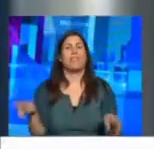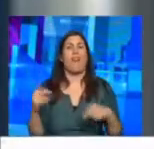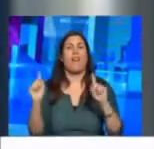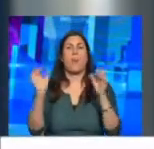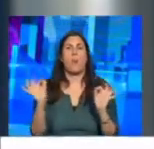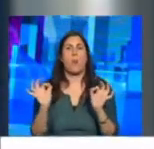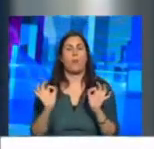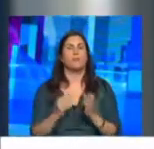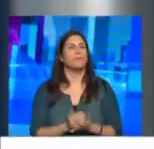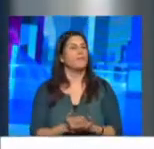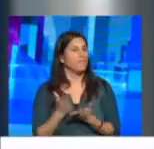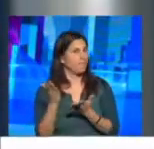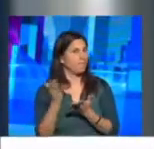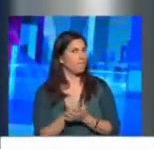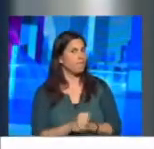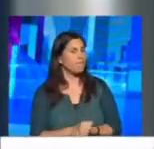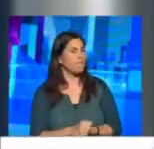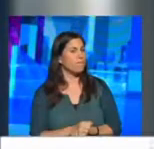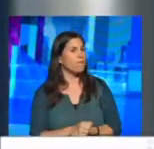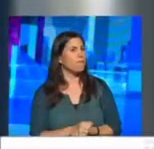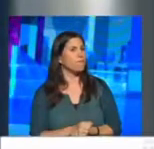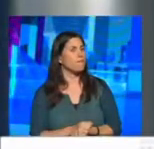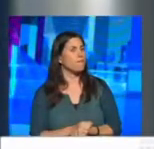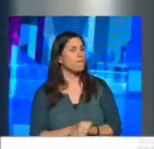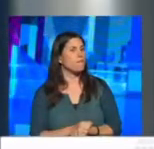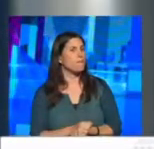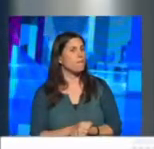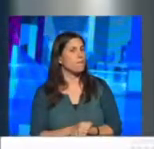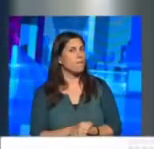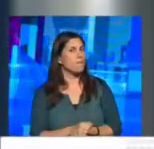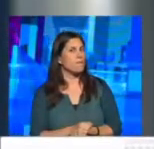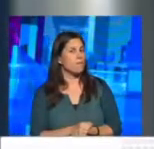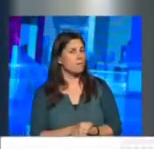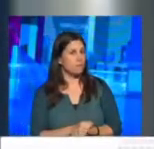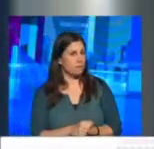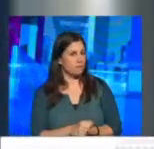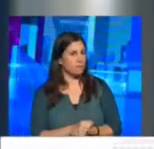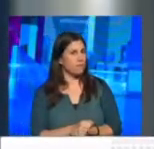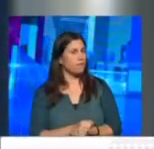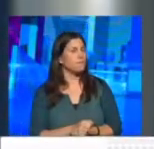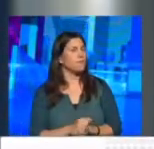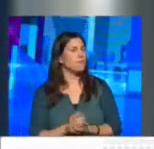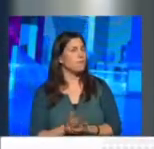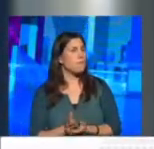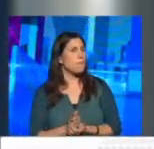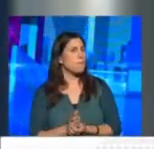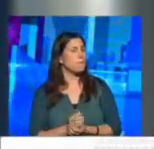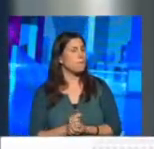נכון הפרדנו, שאלו אותי על זכויות של אנשים חירשים בינת ישראל שאלתי על שאלהם